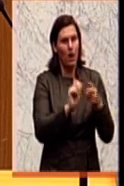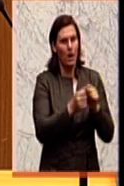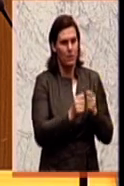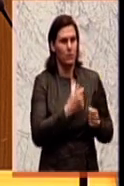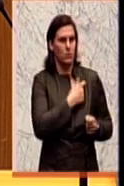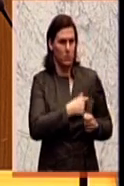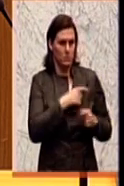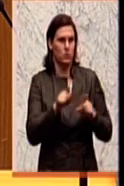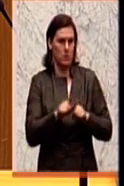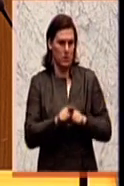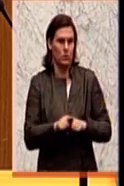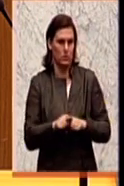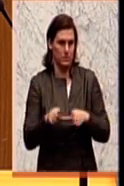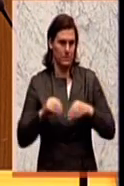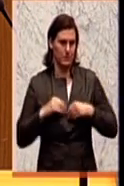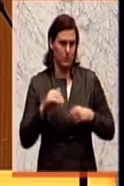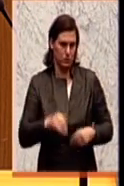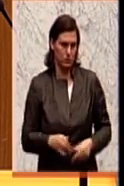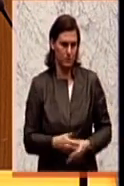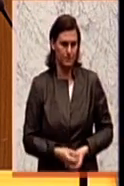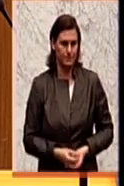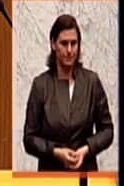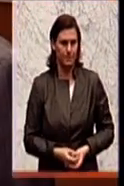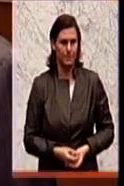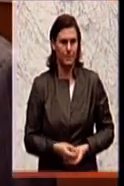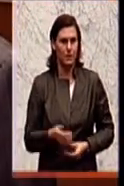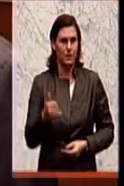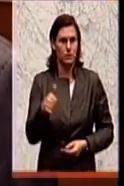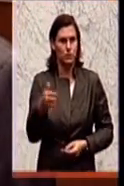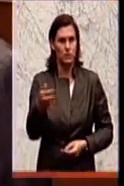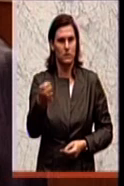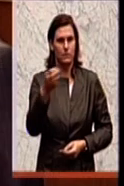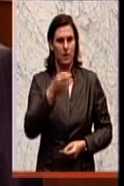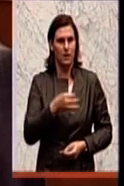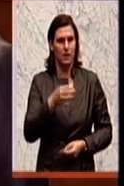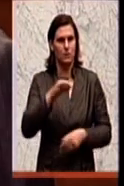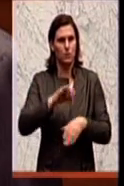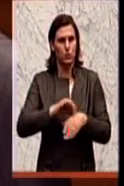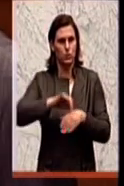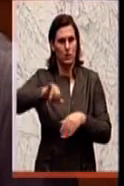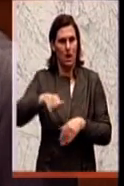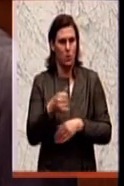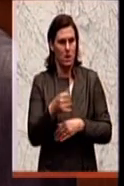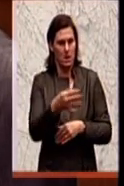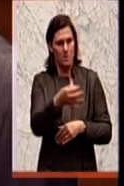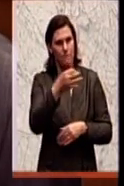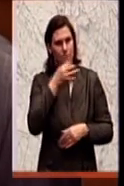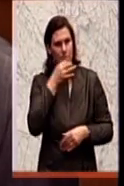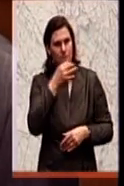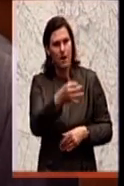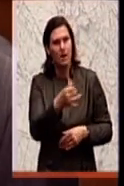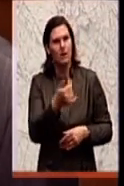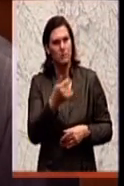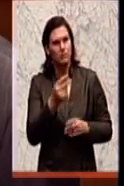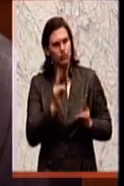gearbeitet wird. Zusatzfrage, Herr Abgeordneter Dr. Jarolim. Frau Bundesminister, ich gebe Ihnen da völlig recht,